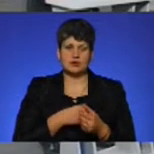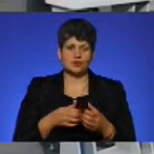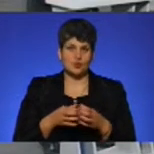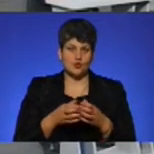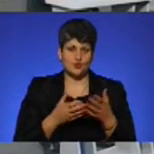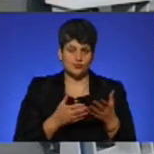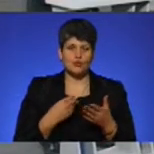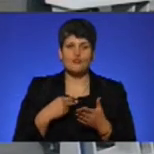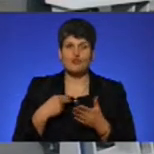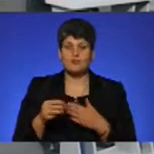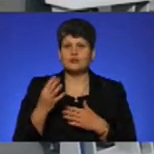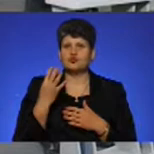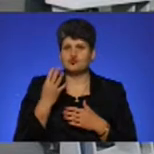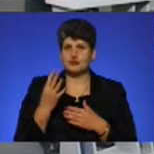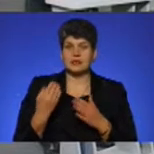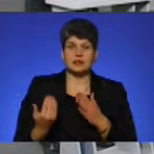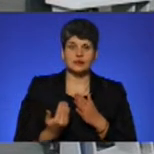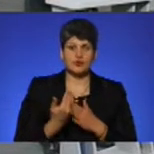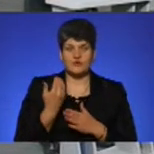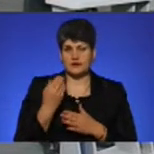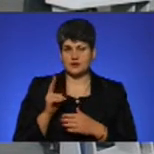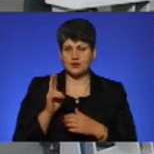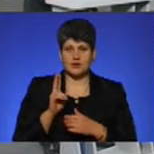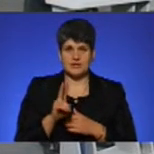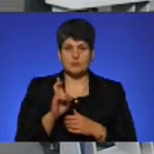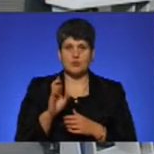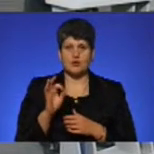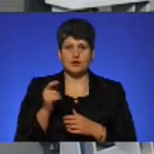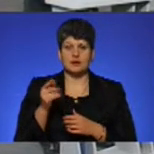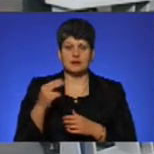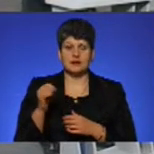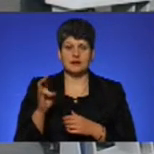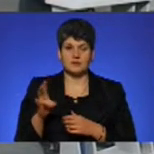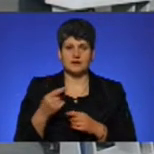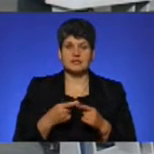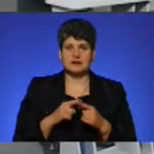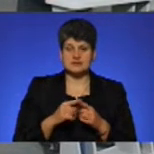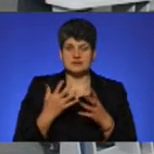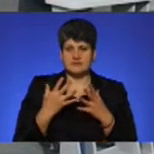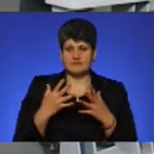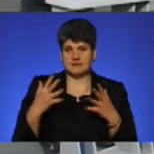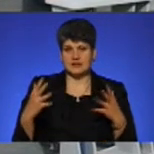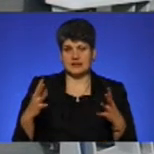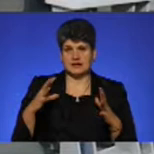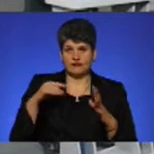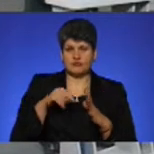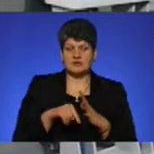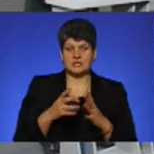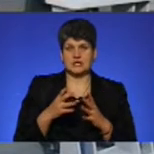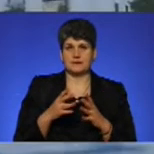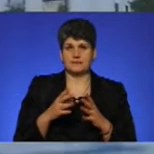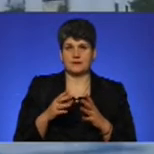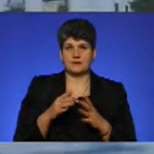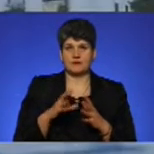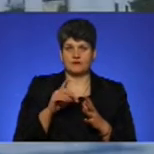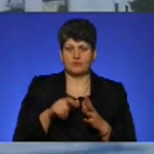купили 4 нових тролейбуси «Богдан». Це досить міські такі тролейбуси. В цьому році ми